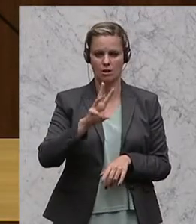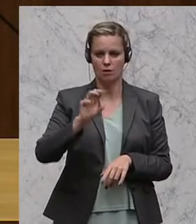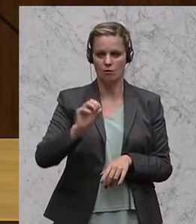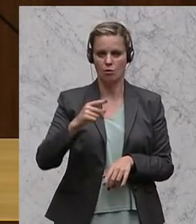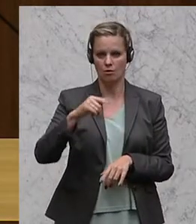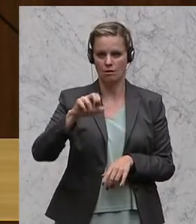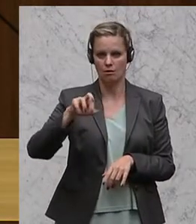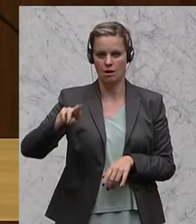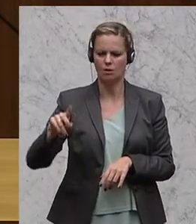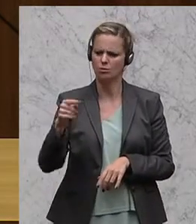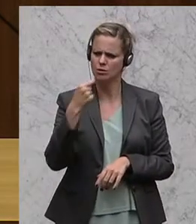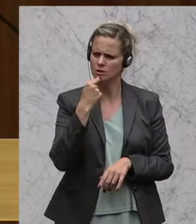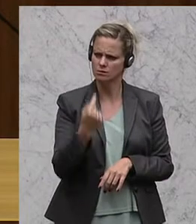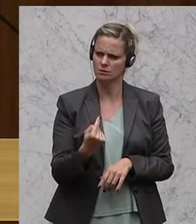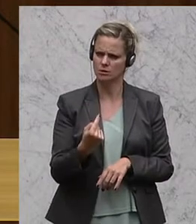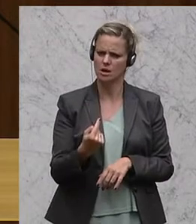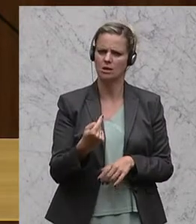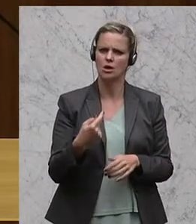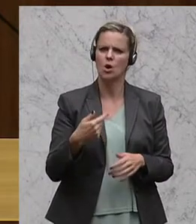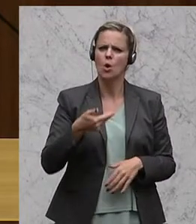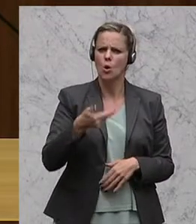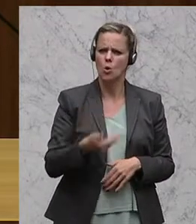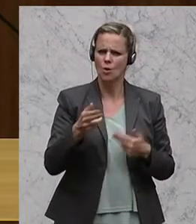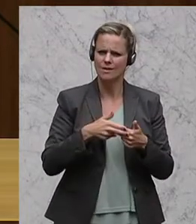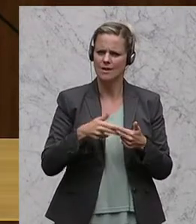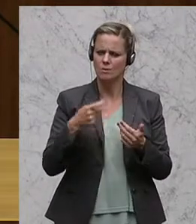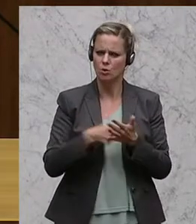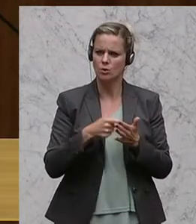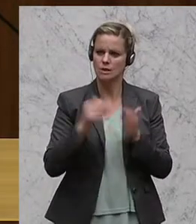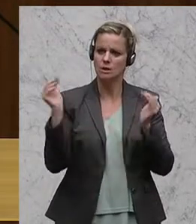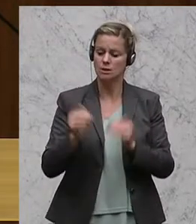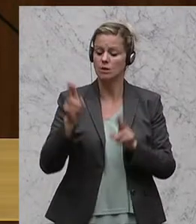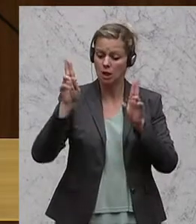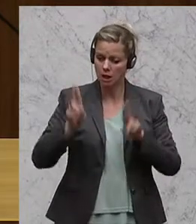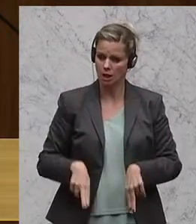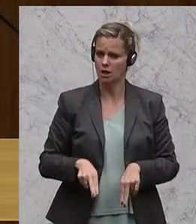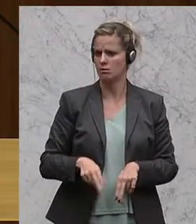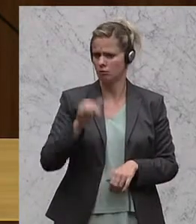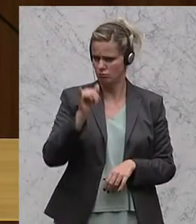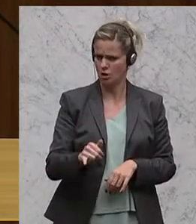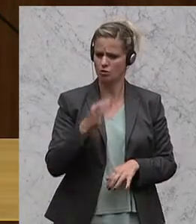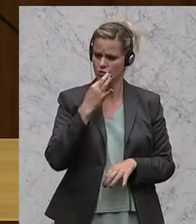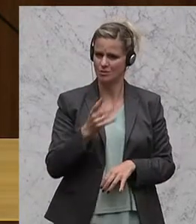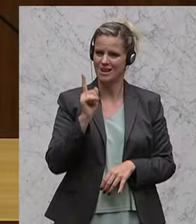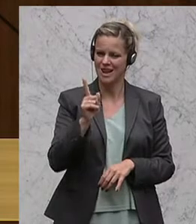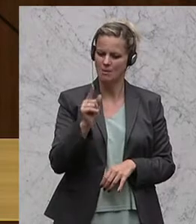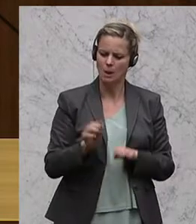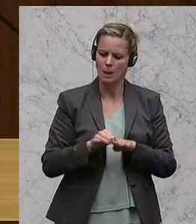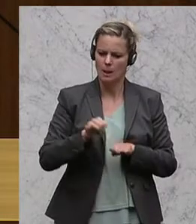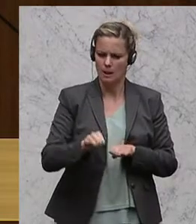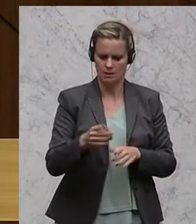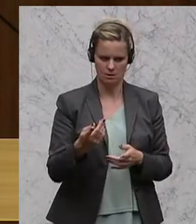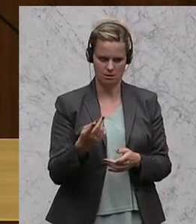angesprochen, die Lohnnebensenkungen, Lohnnebenkostensenkungen. Richtig, ein richtiger Ansatz, aber nur ein kleiner Schritt.